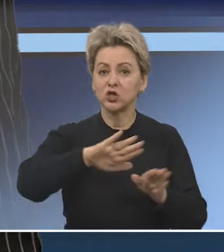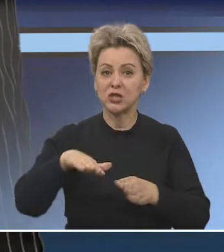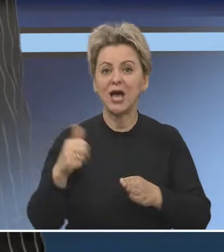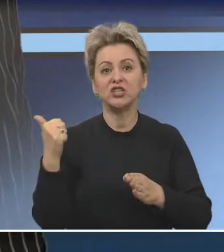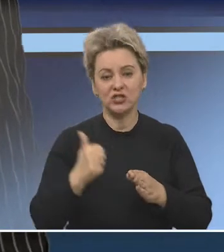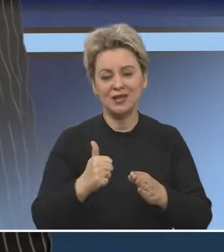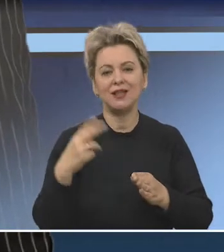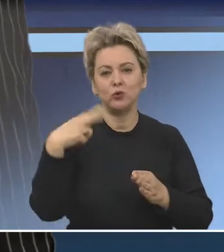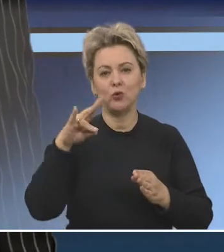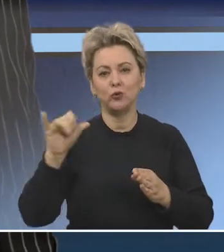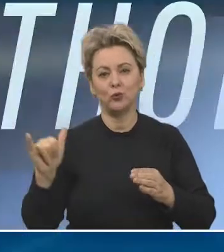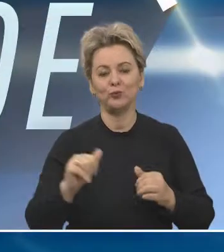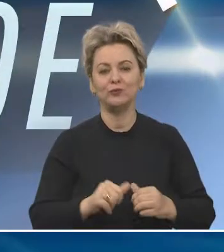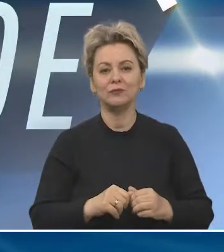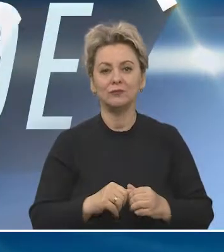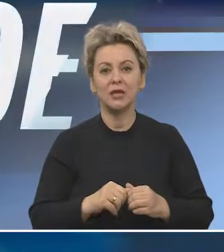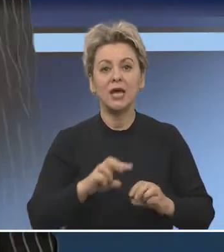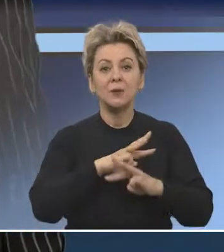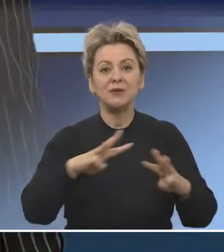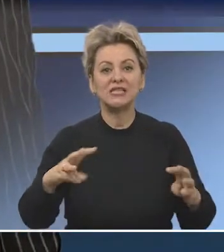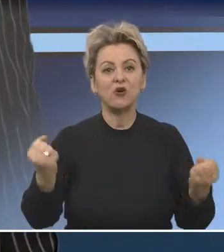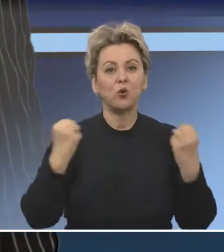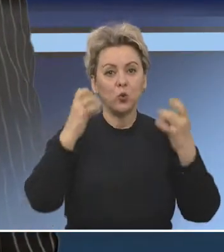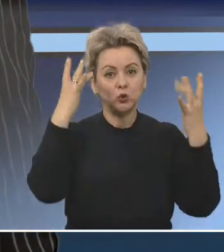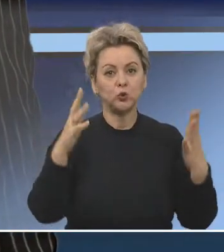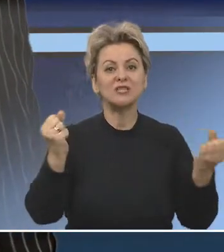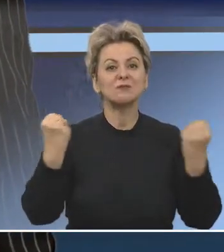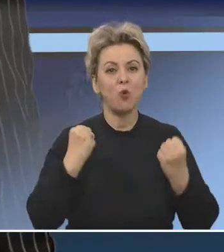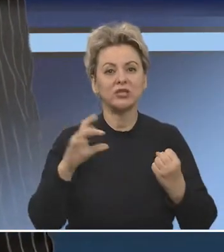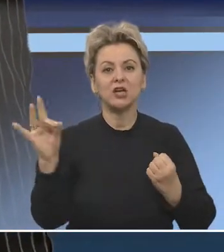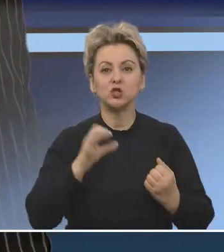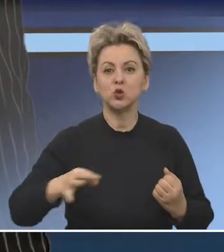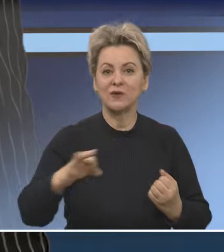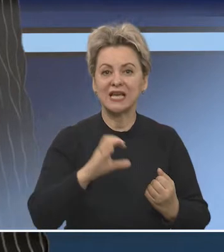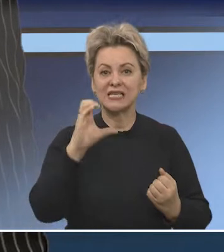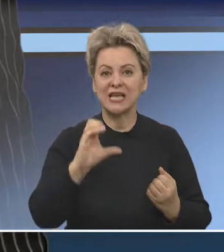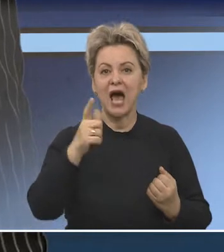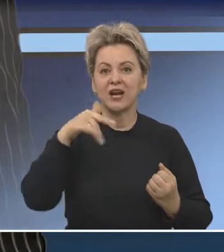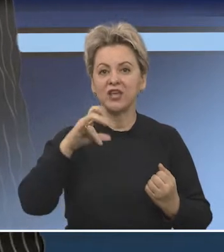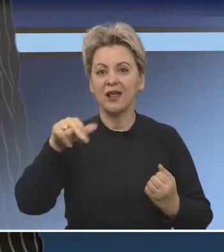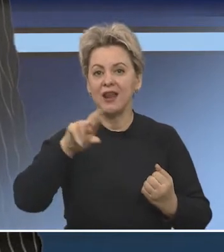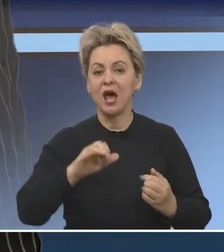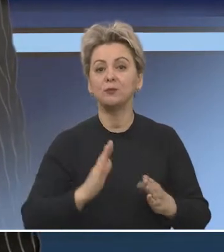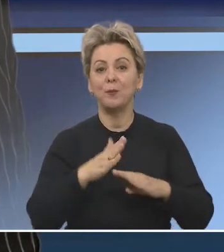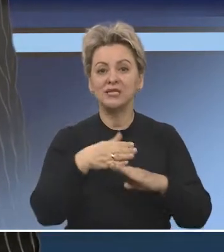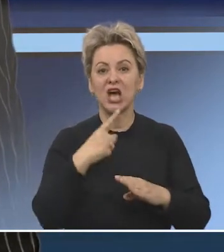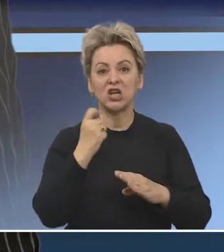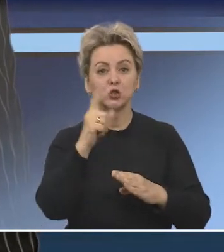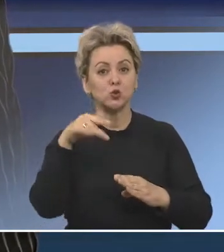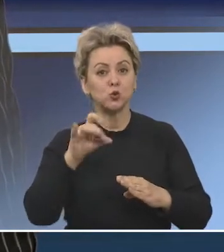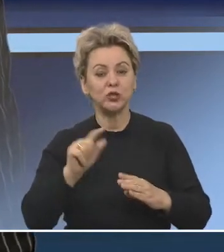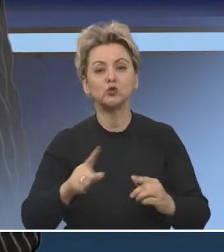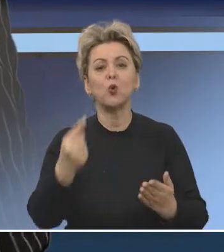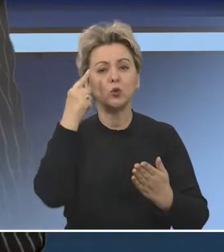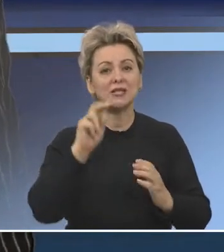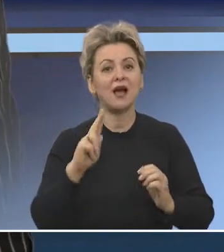прошла минувшая неделя на Дону. Министр по физической культуре и спорту Ростовской области Самвел Ракелян посетил Красный